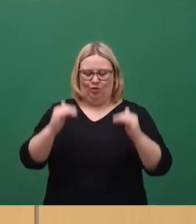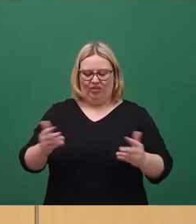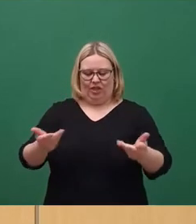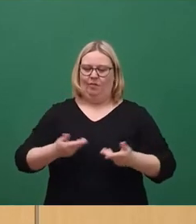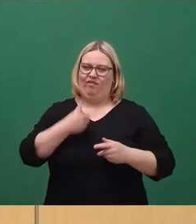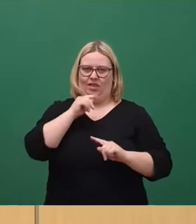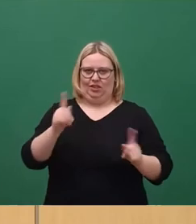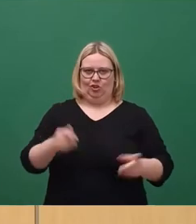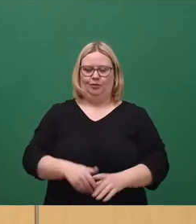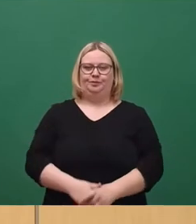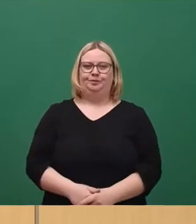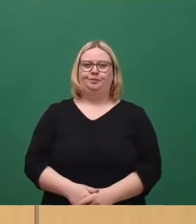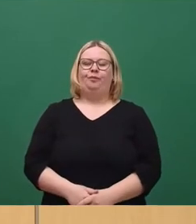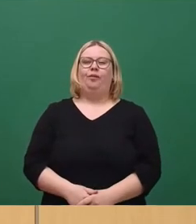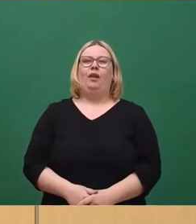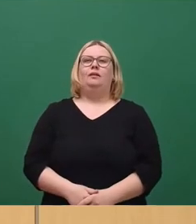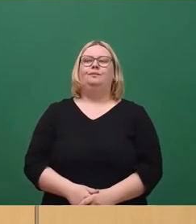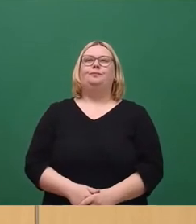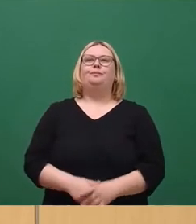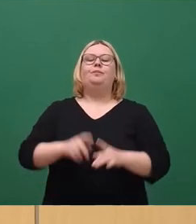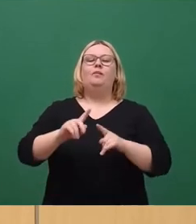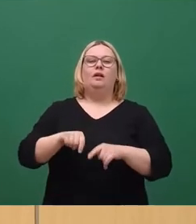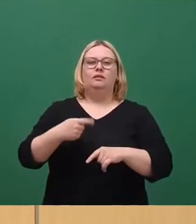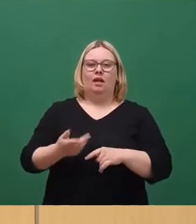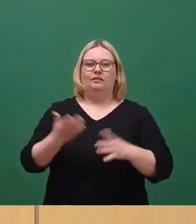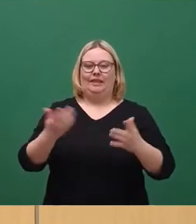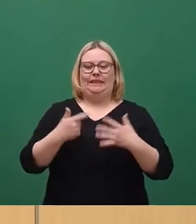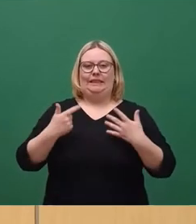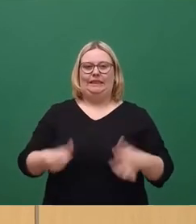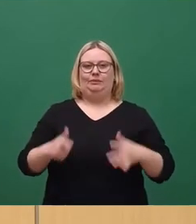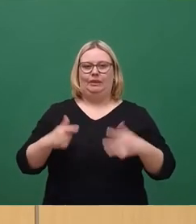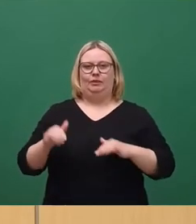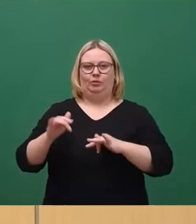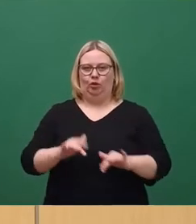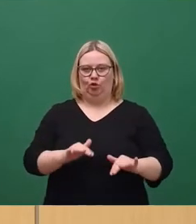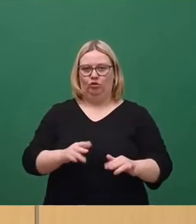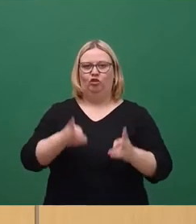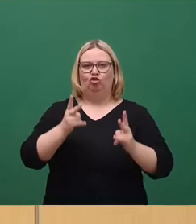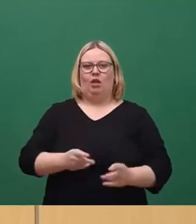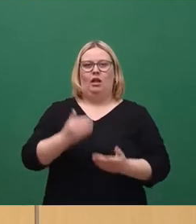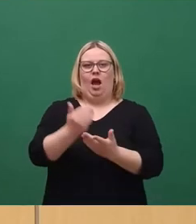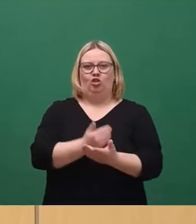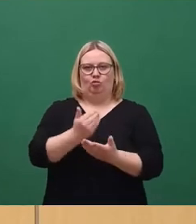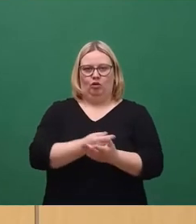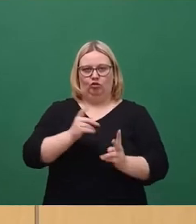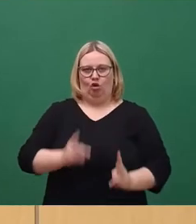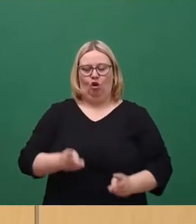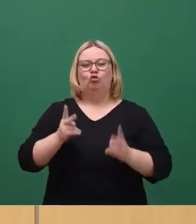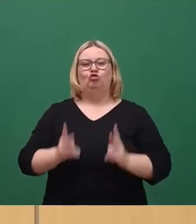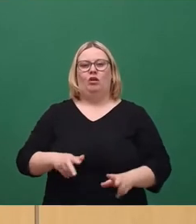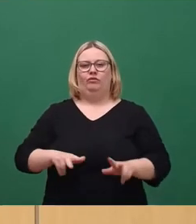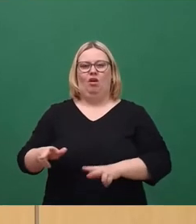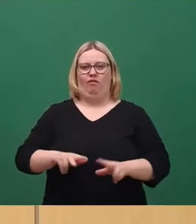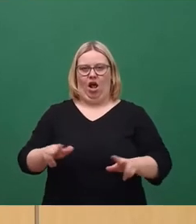Danach sollte nämlich 77 Millionen von der Stadt eingespart werden und die Stadtverwaltung sollte das sozusagen